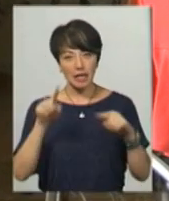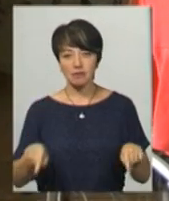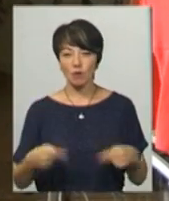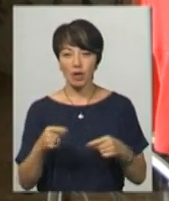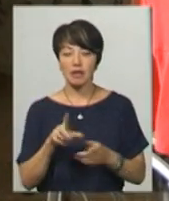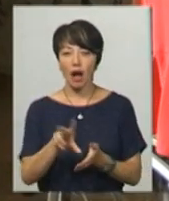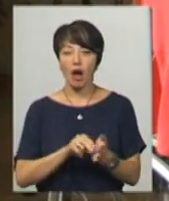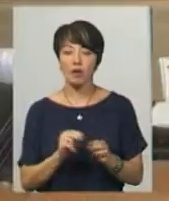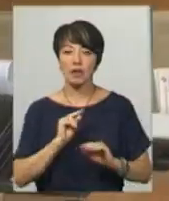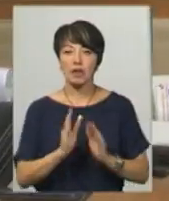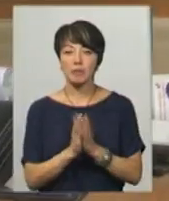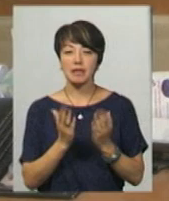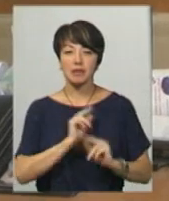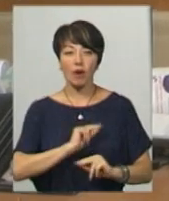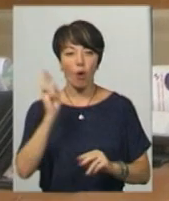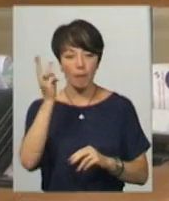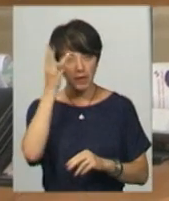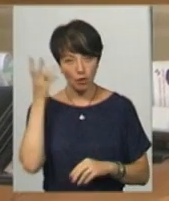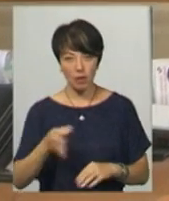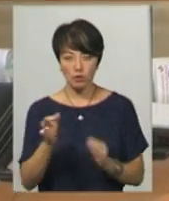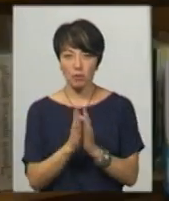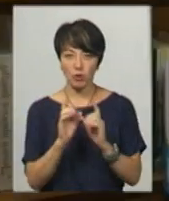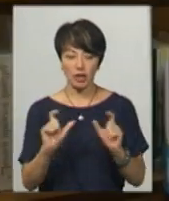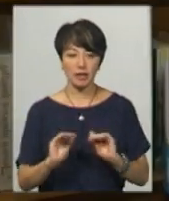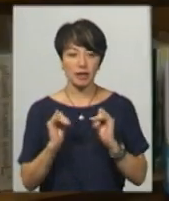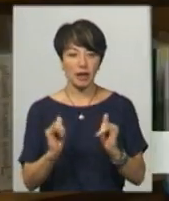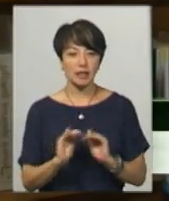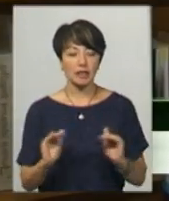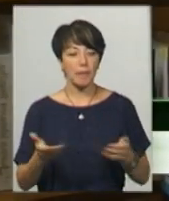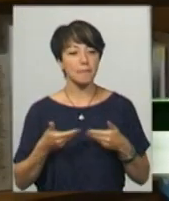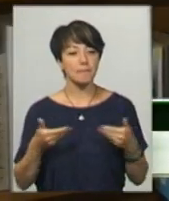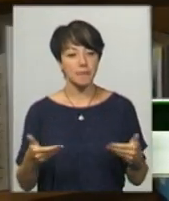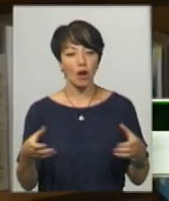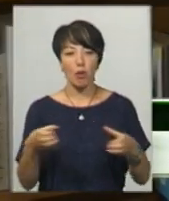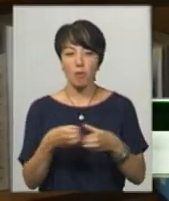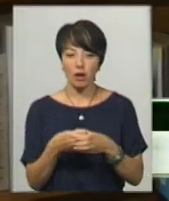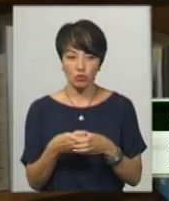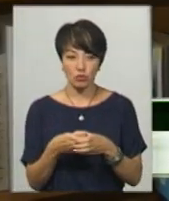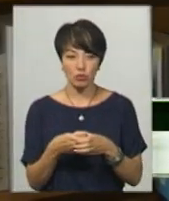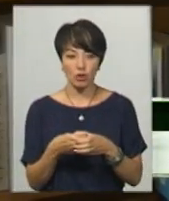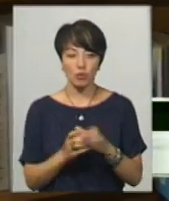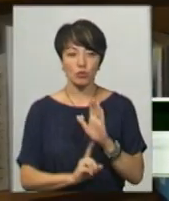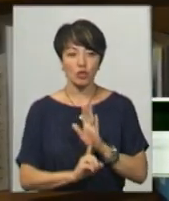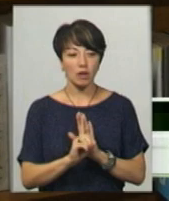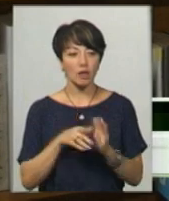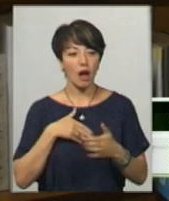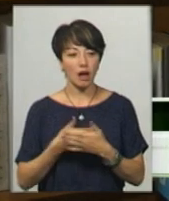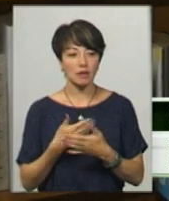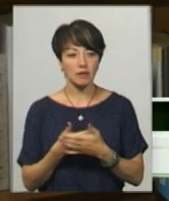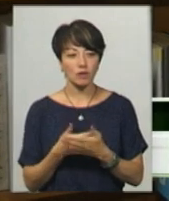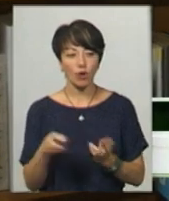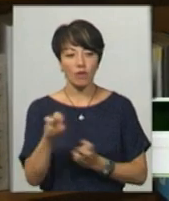аудіокнигу належить працівникам Хмельницької обласної бібліотеки для дітей. «Ми бібліотечною командою почали активно